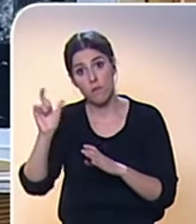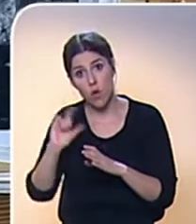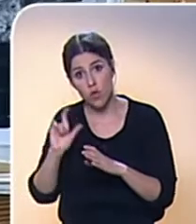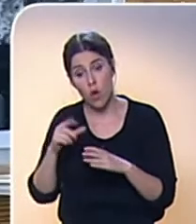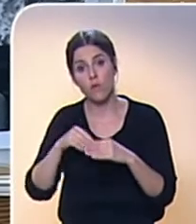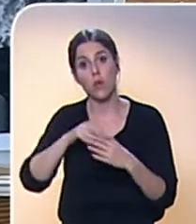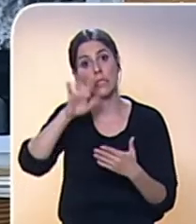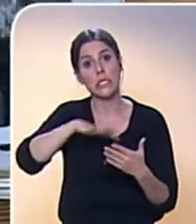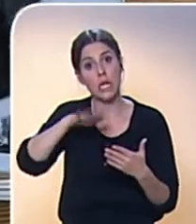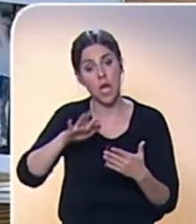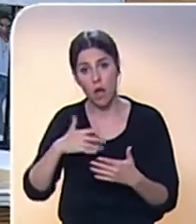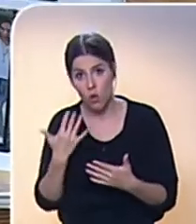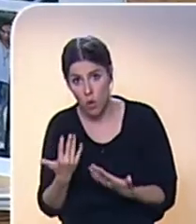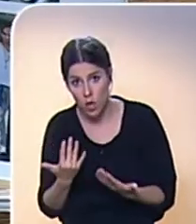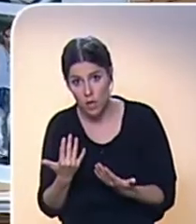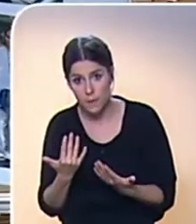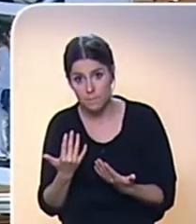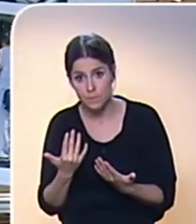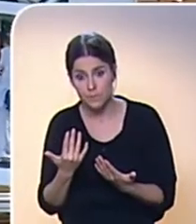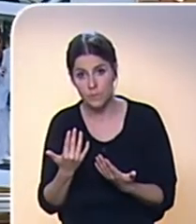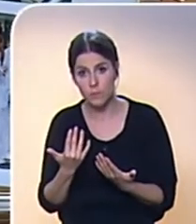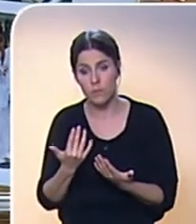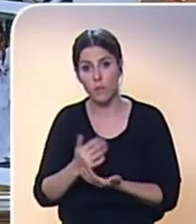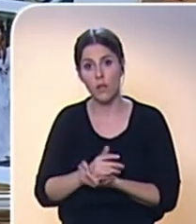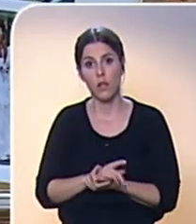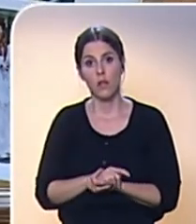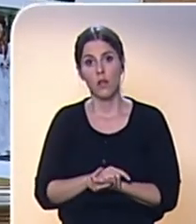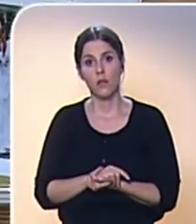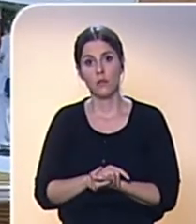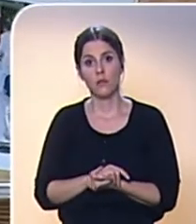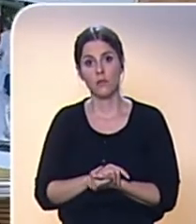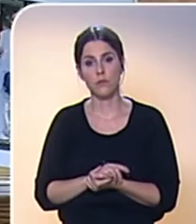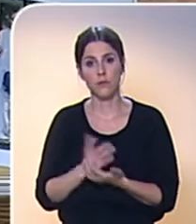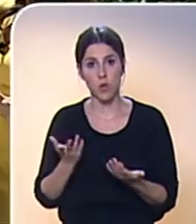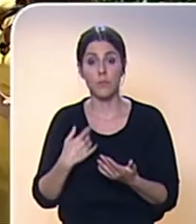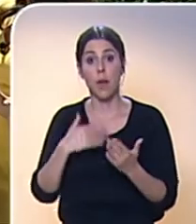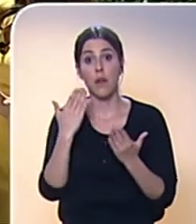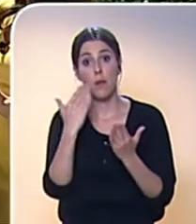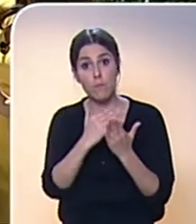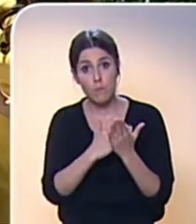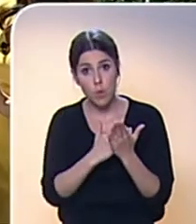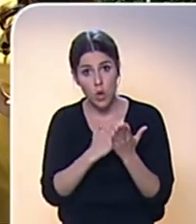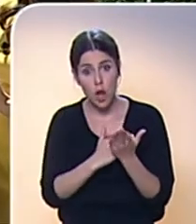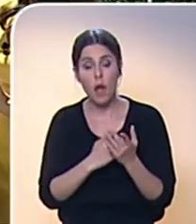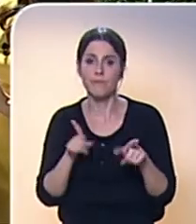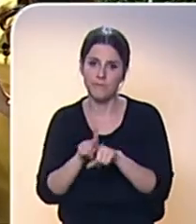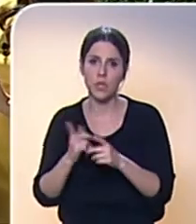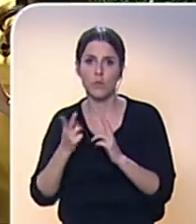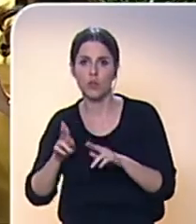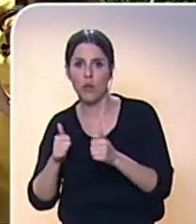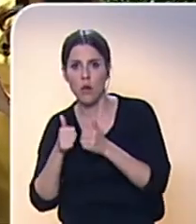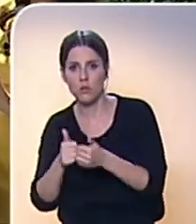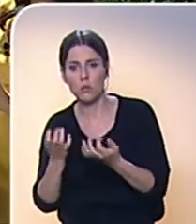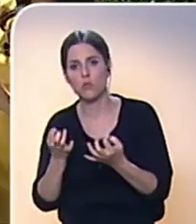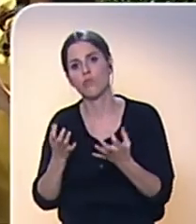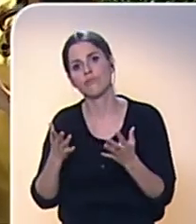bychom nejraději měli v té fotokníze. A pomocí asistenta je nám ta